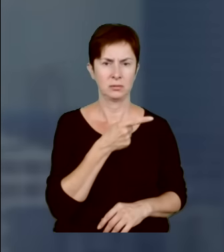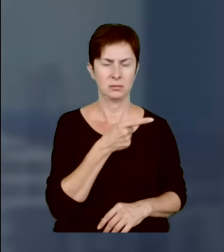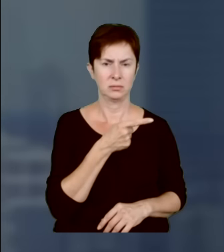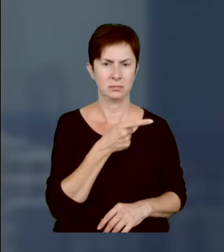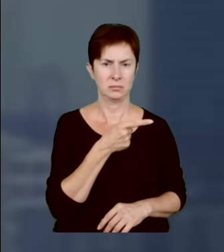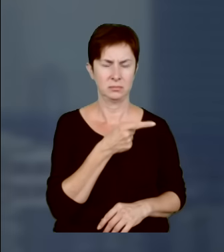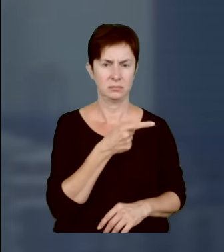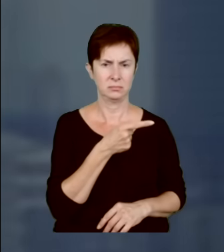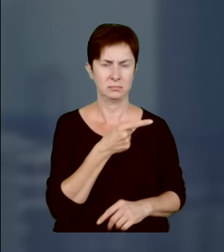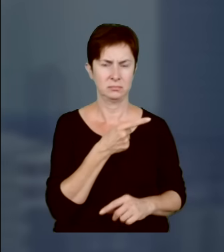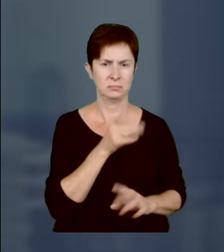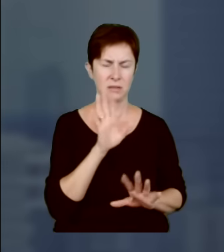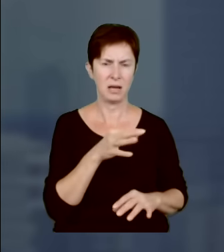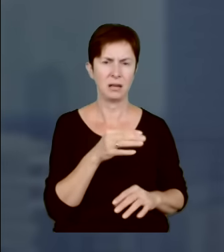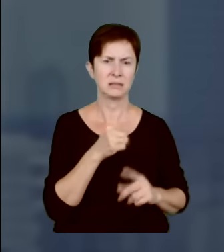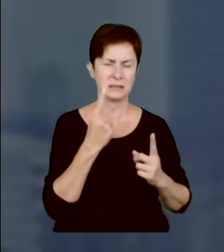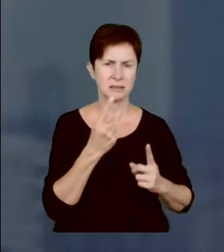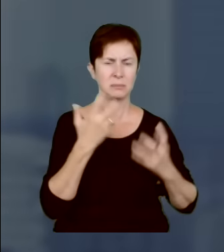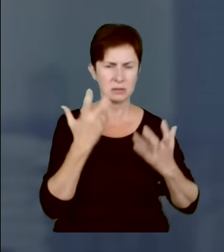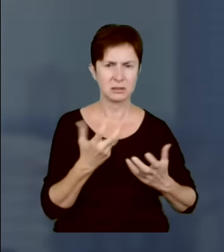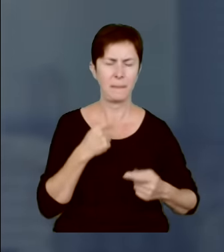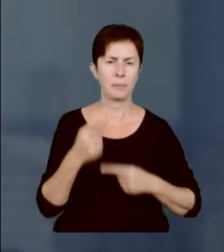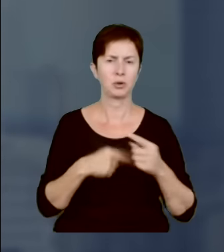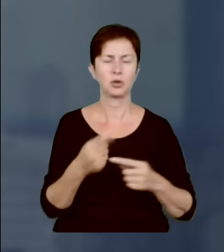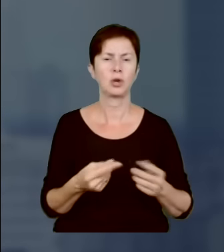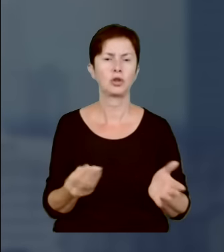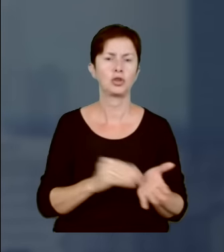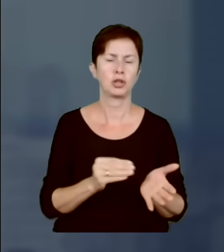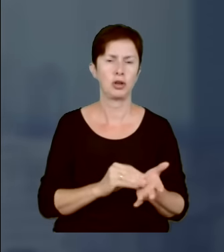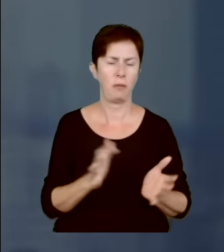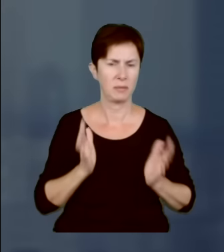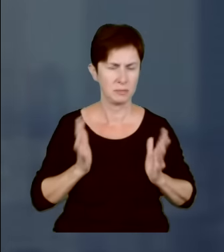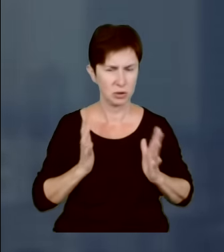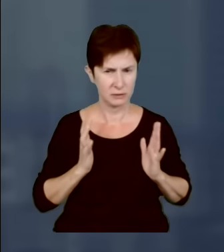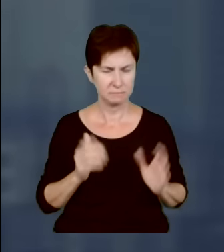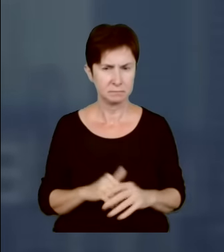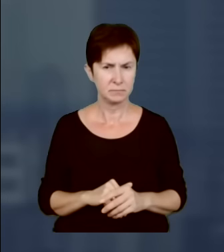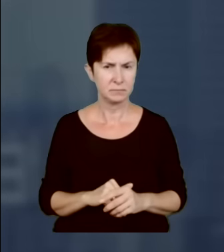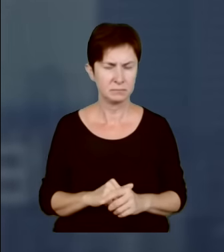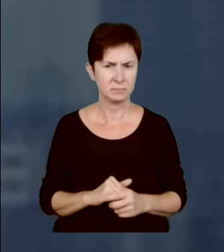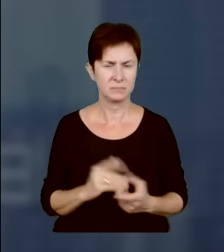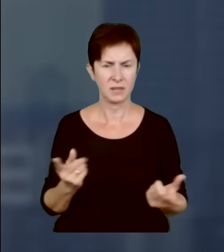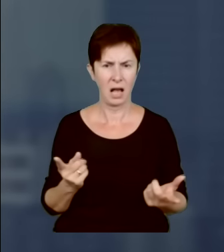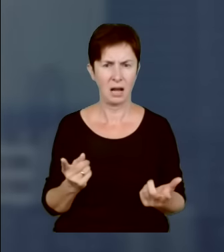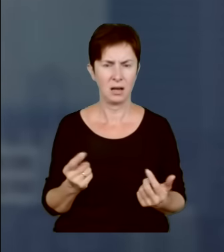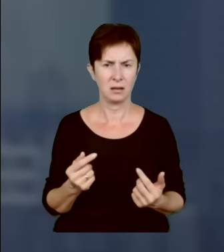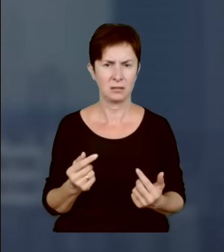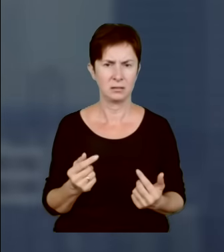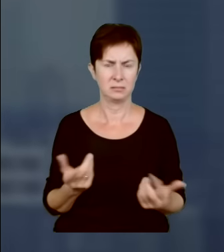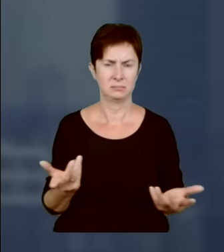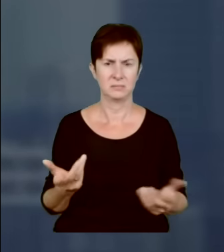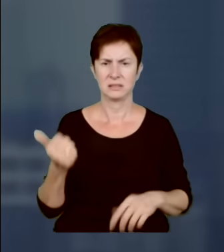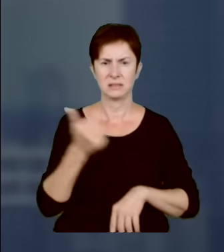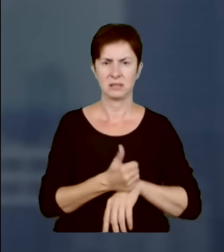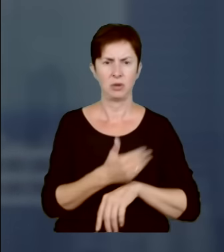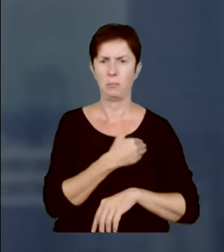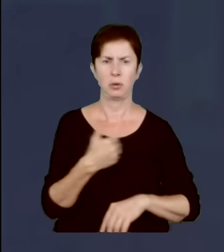procedurom dodatkowym, procedurom bezpieczeństwa. No, ale odgryźliśmy sobie ucho, bo tego stanowiska Polska